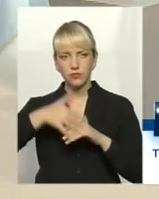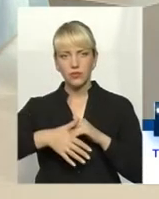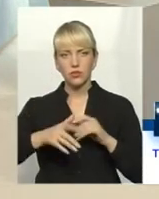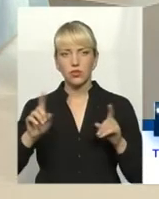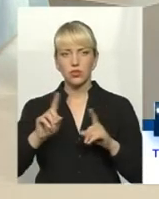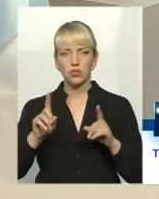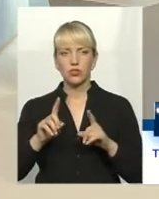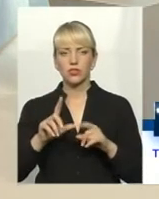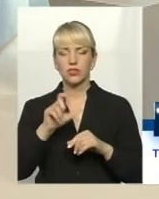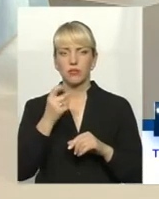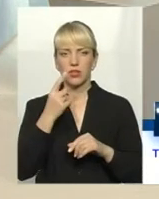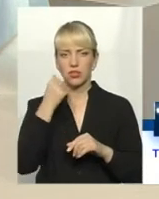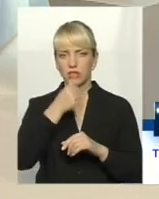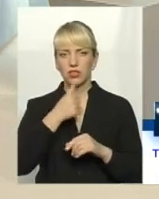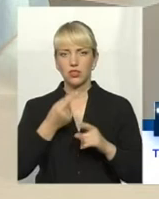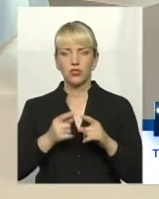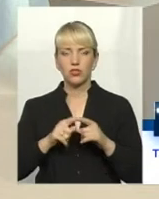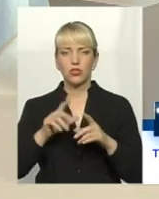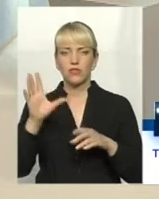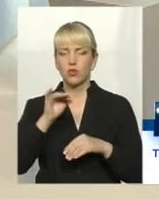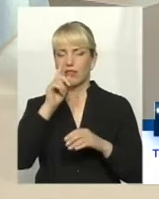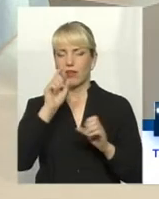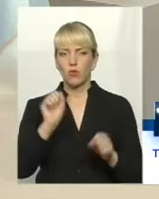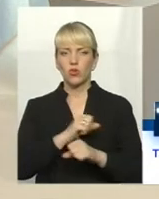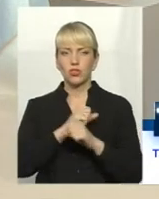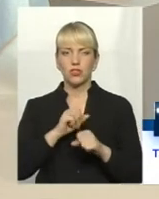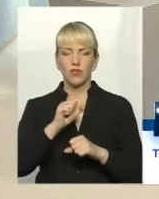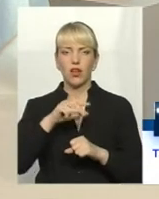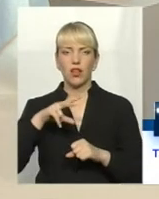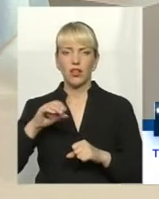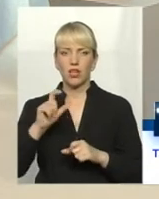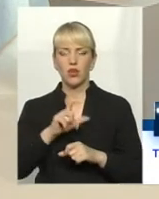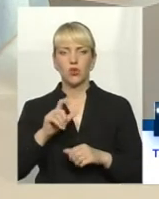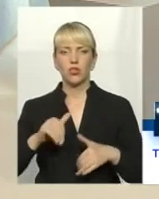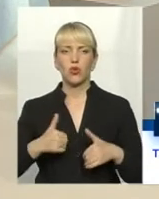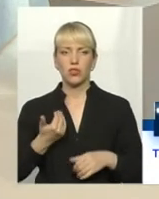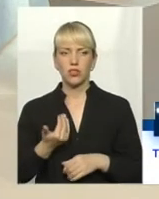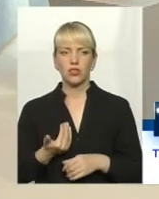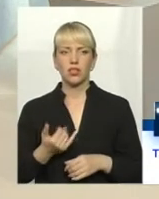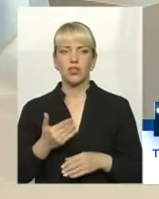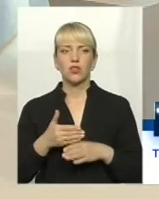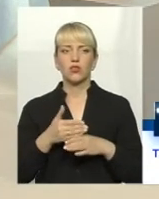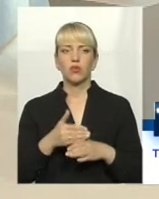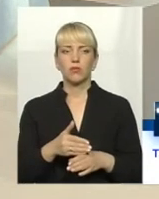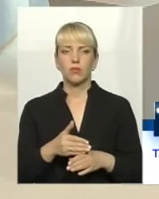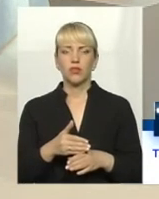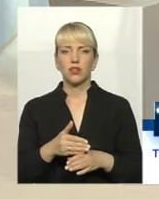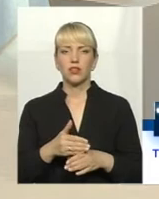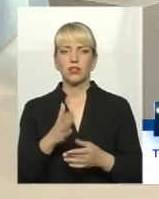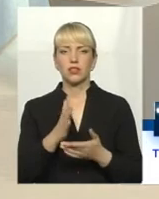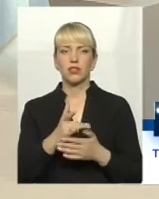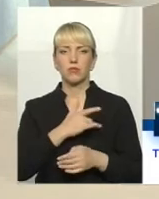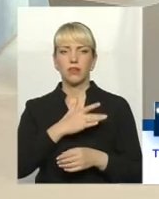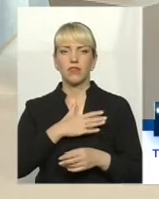перший рік це усього неможливо, але люди хочуть і допомагають. Є